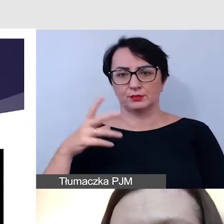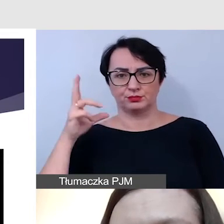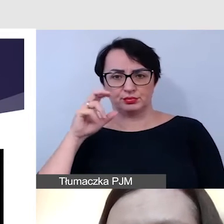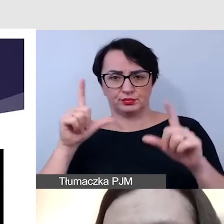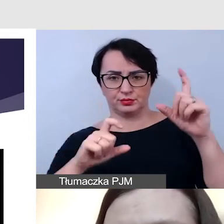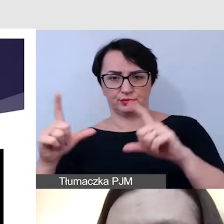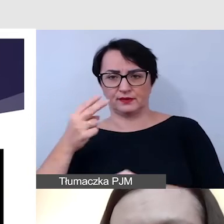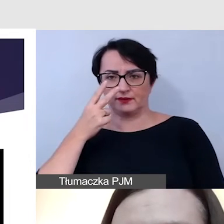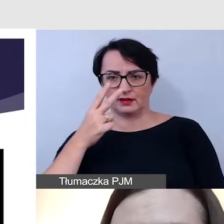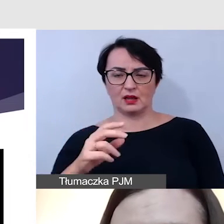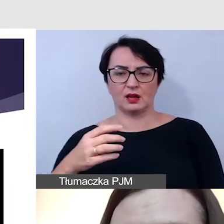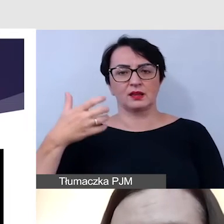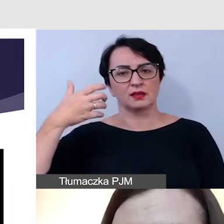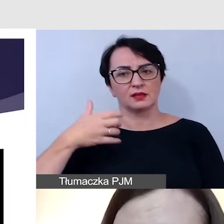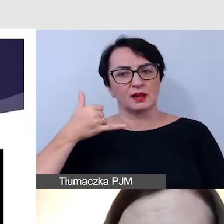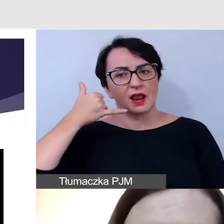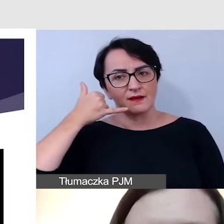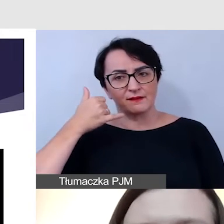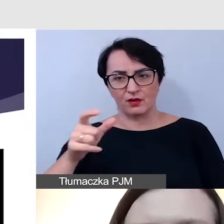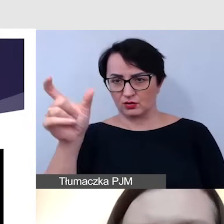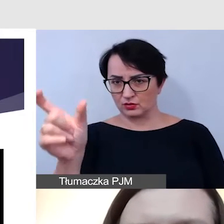na komórce, na laptopie.